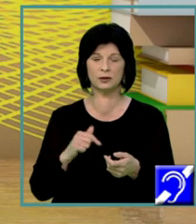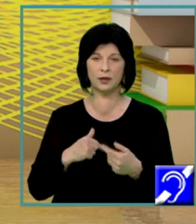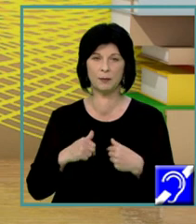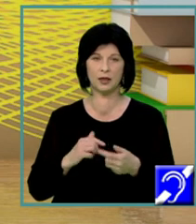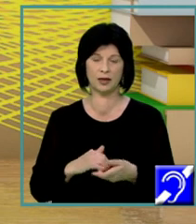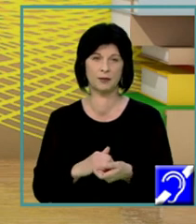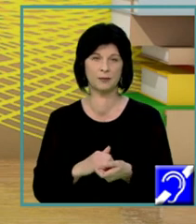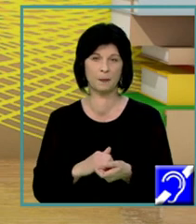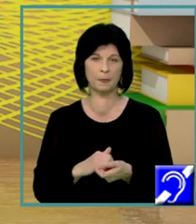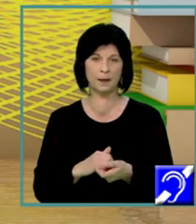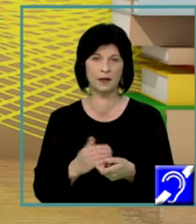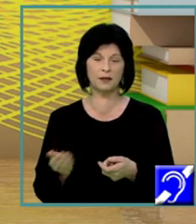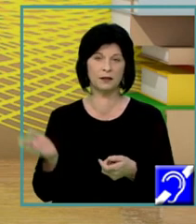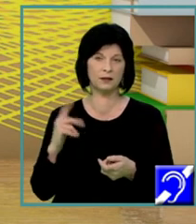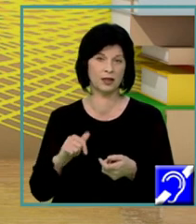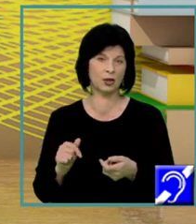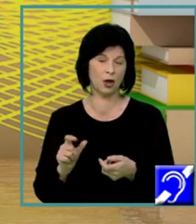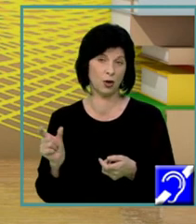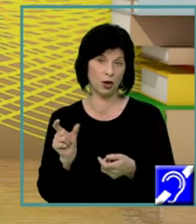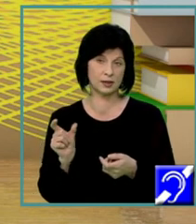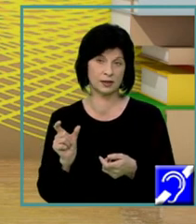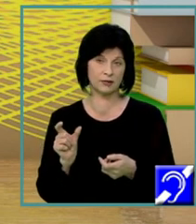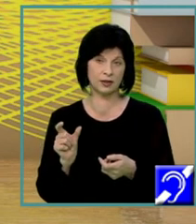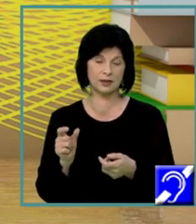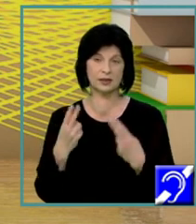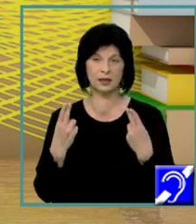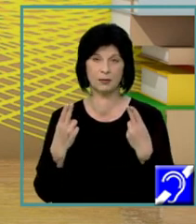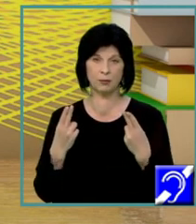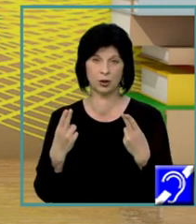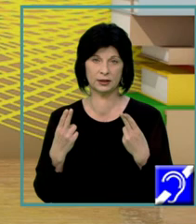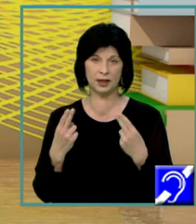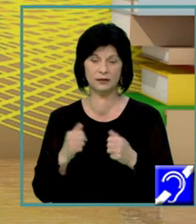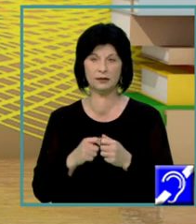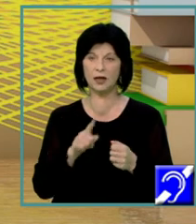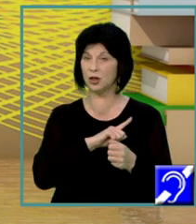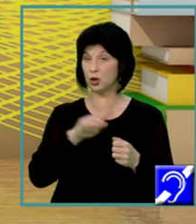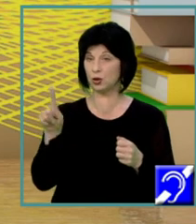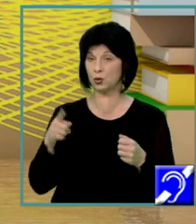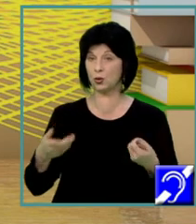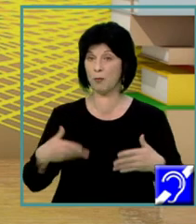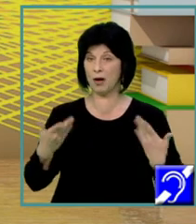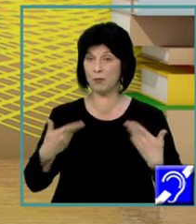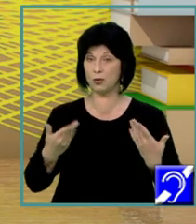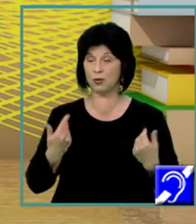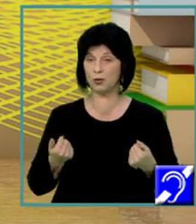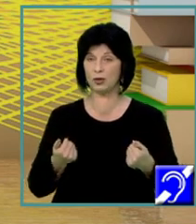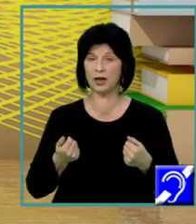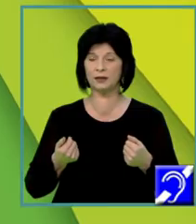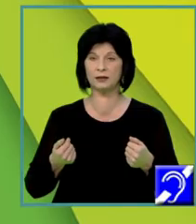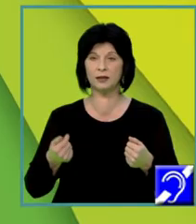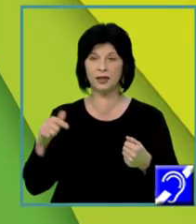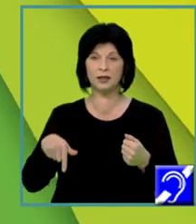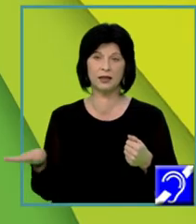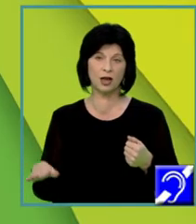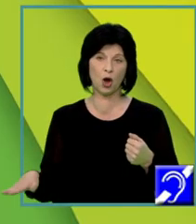Iarăși o secvență pe care vreau să o subliniem, nu m-am bucurat în copilărie de o sănătate de invidiat,